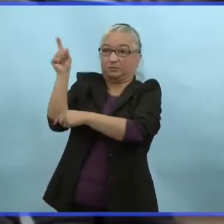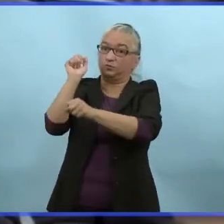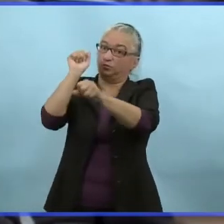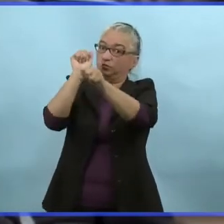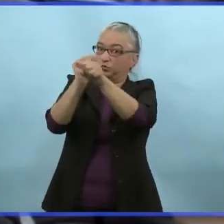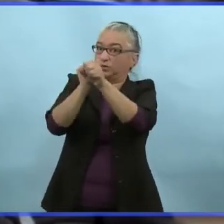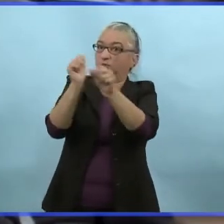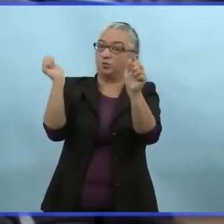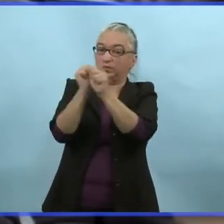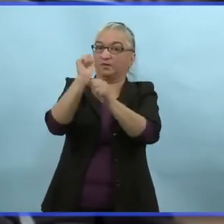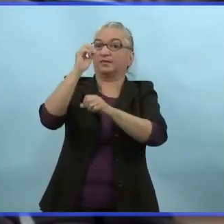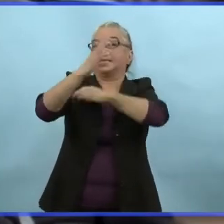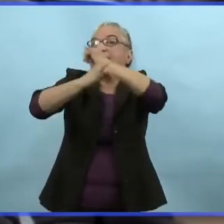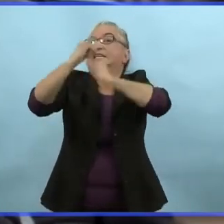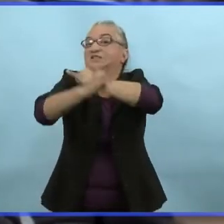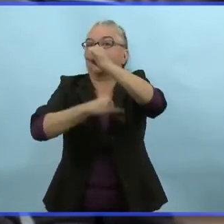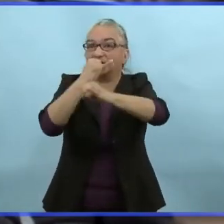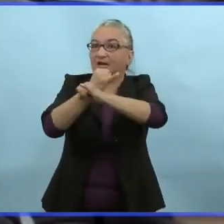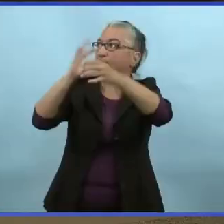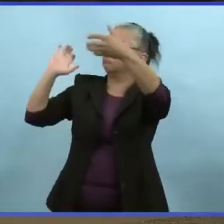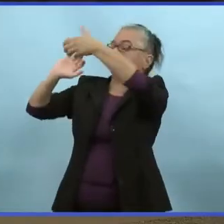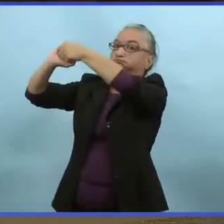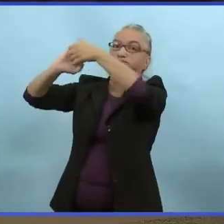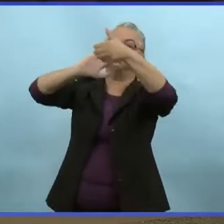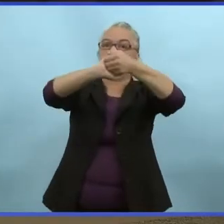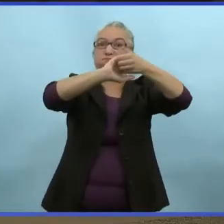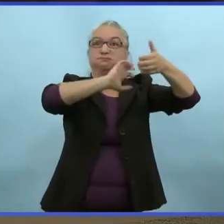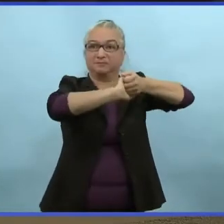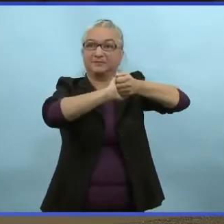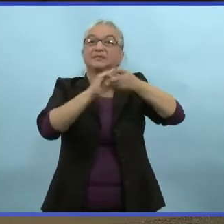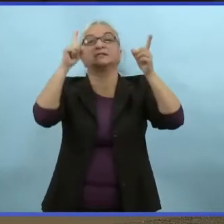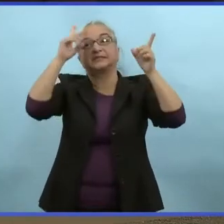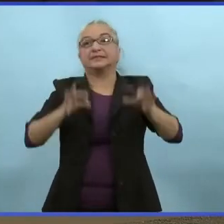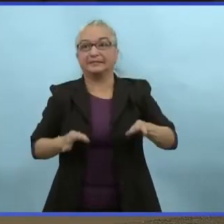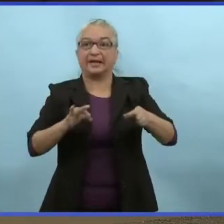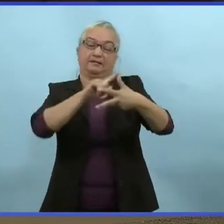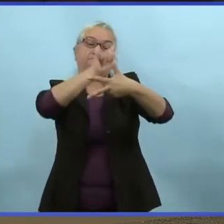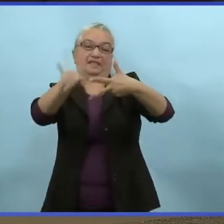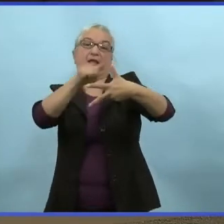des organismes internationaux et a décidé que c'était la manière de procéder.